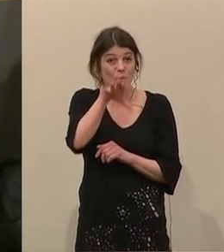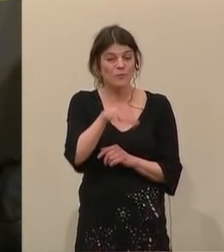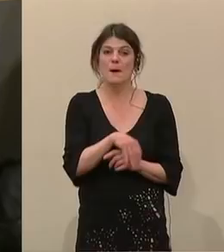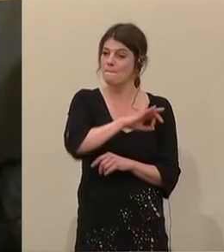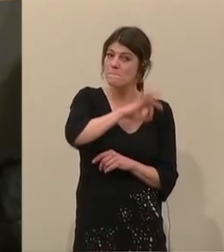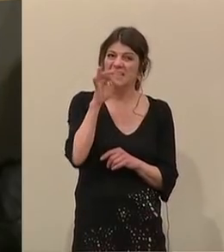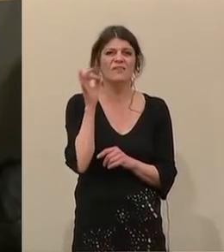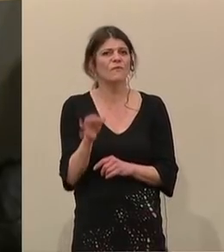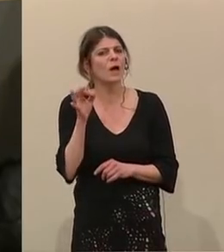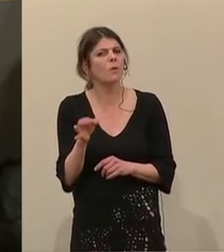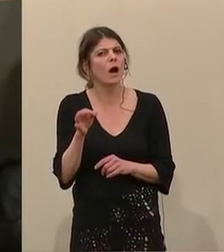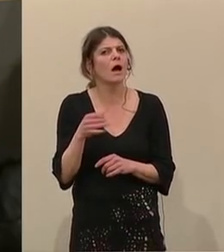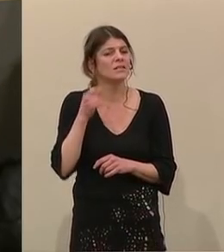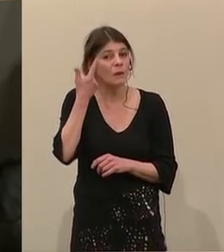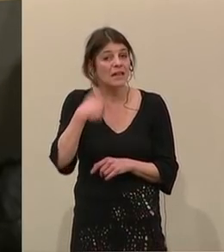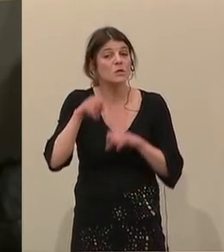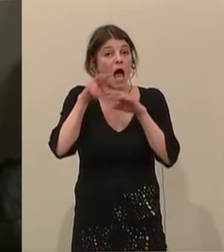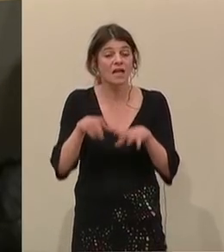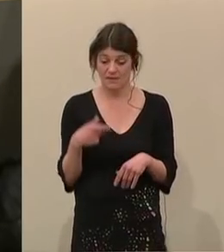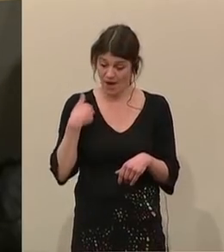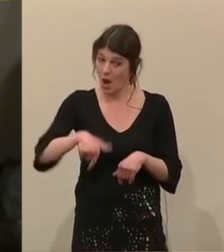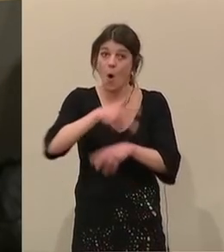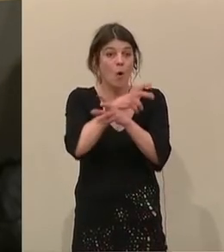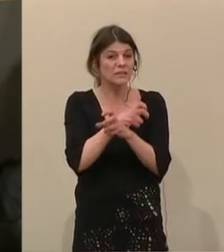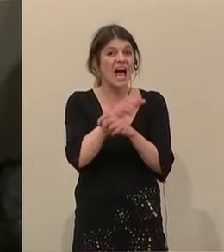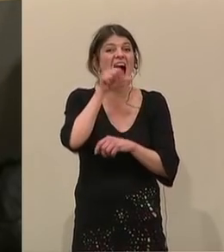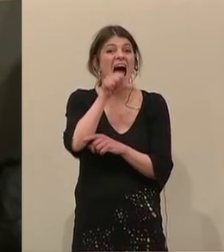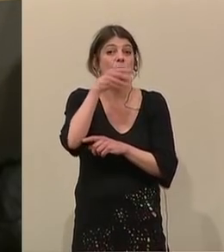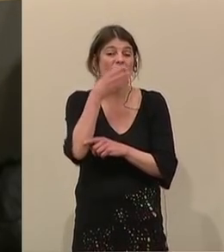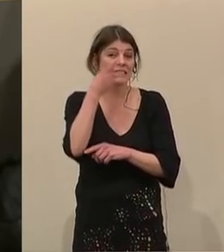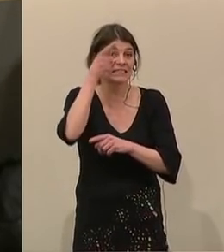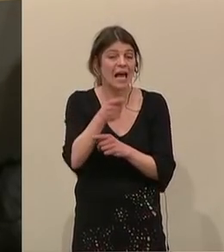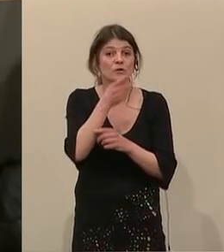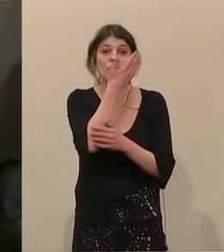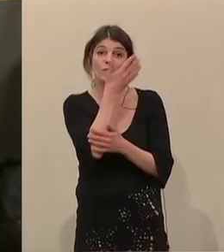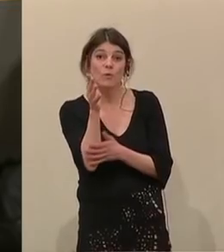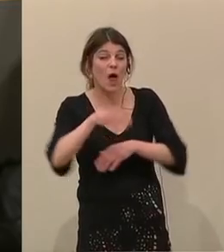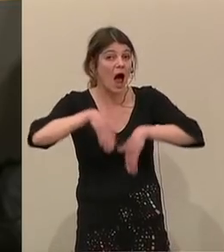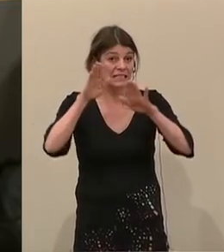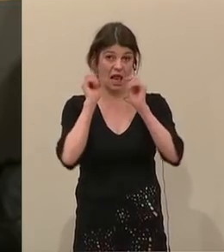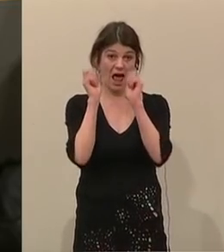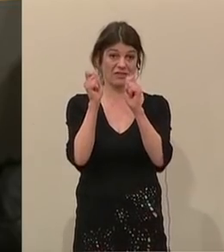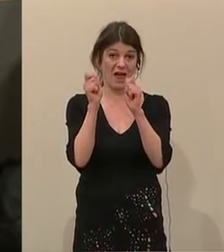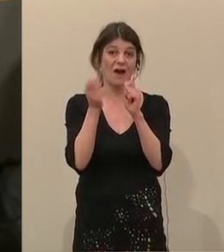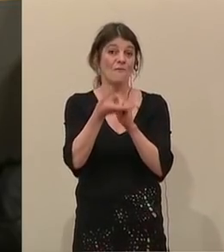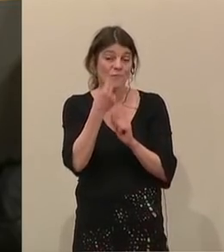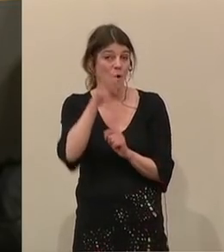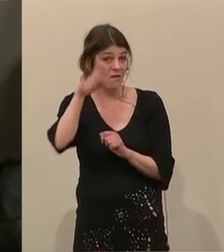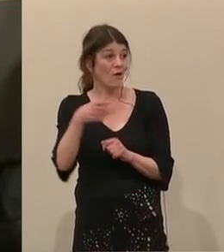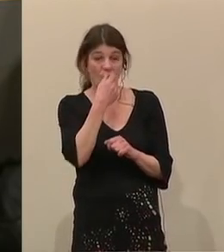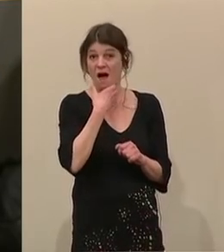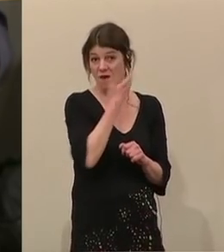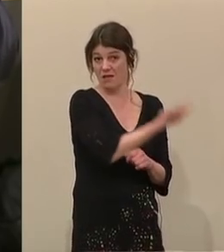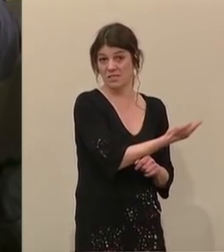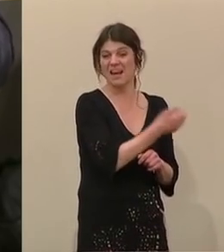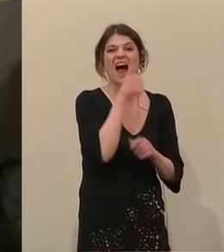bis Februar 2018 hat es in Österreich 41.500 Asylanträge aus Afghanistan gegeben.